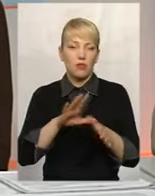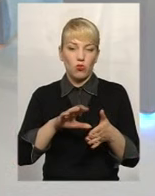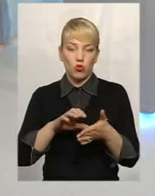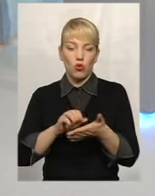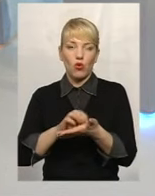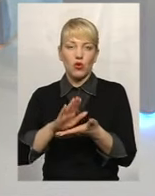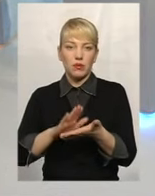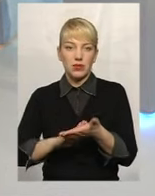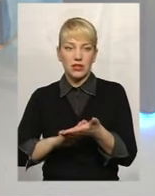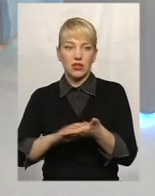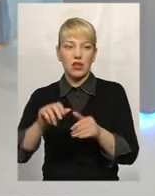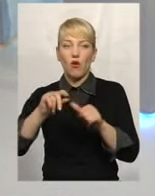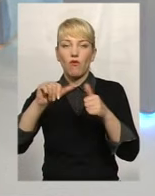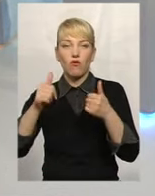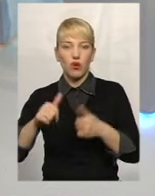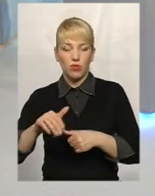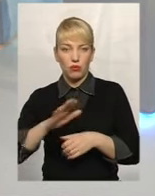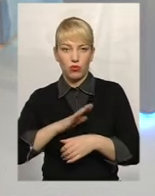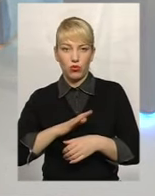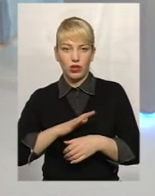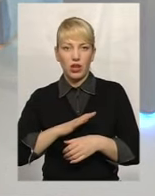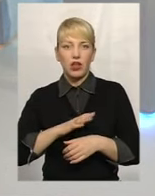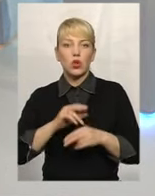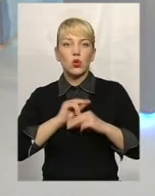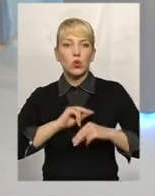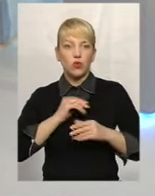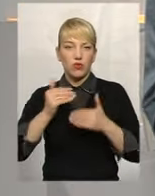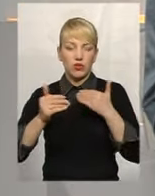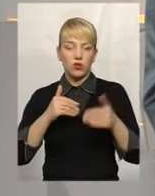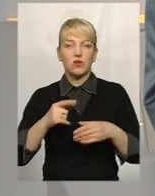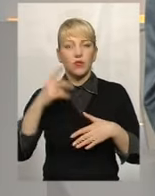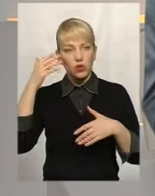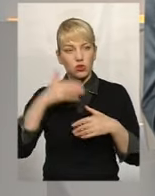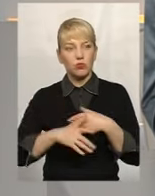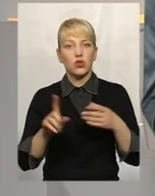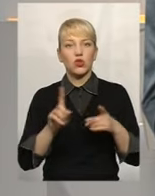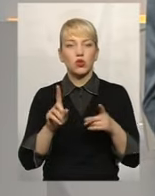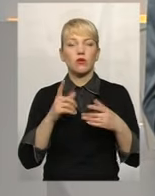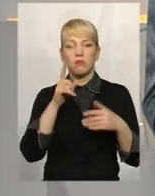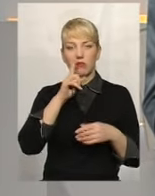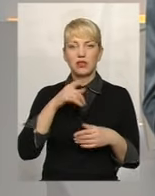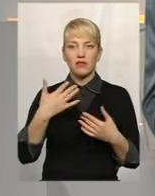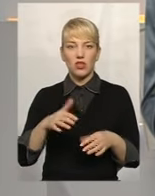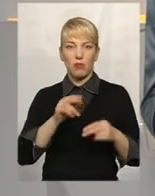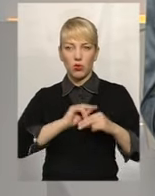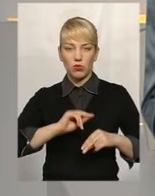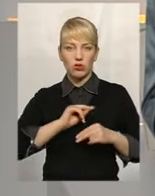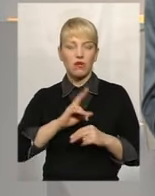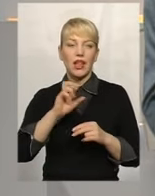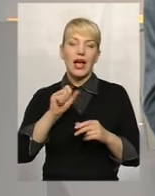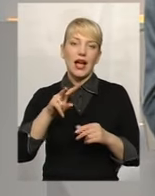порушення. Пане Віталію, зрозуміло, лише місяць пропрацювали, але чи вже є якісь